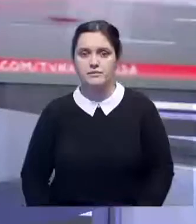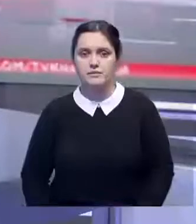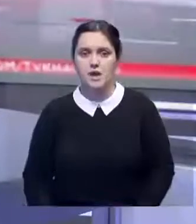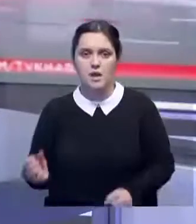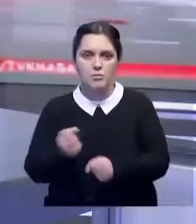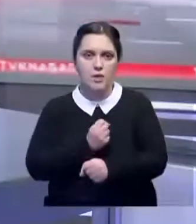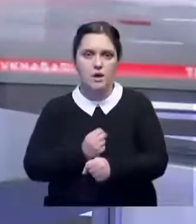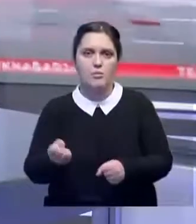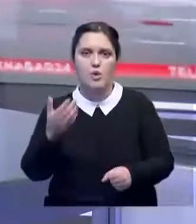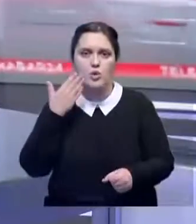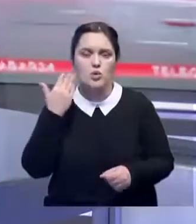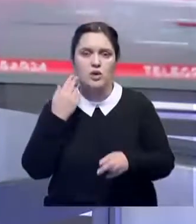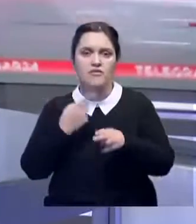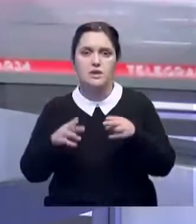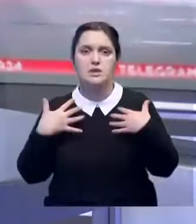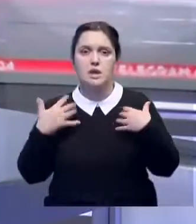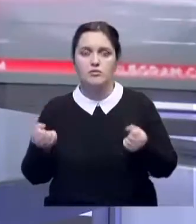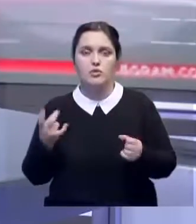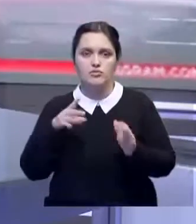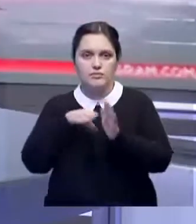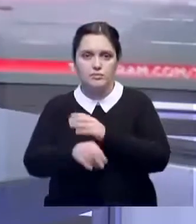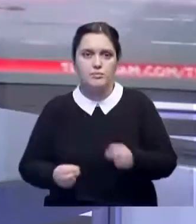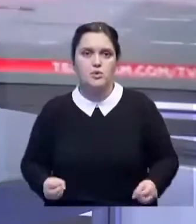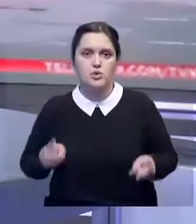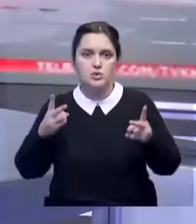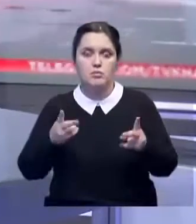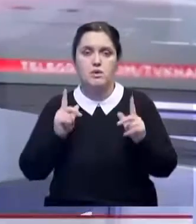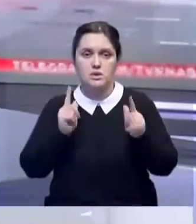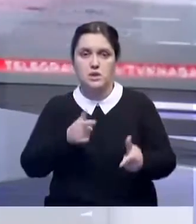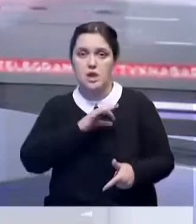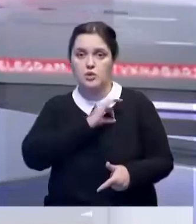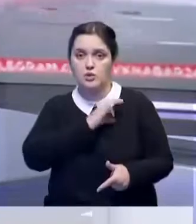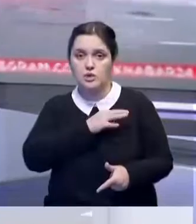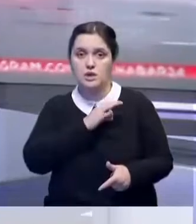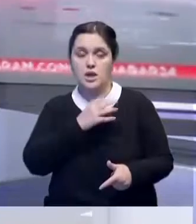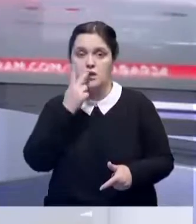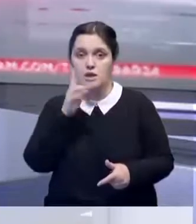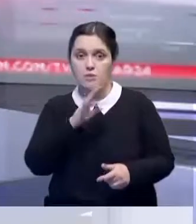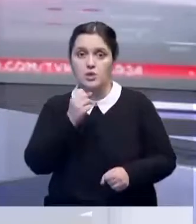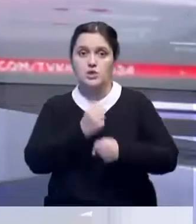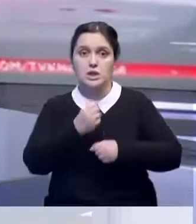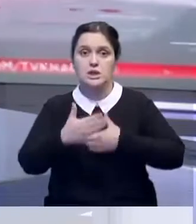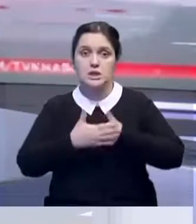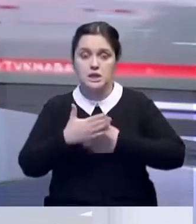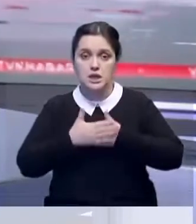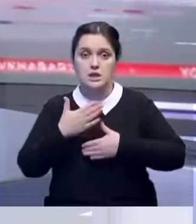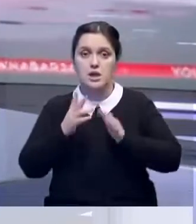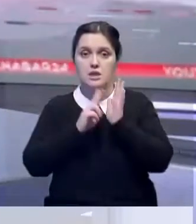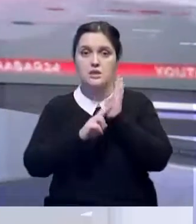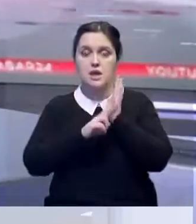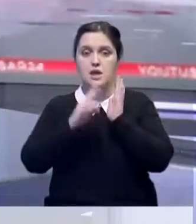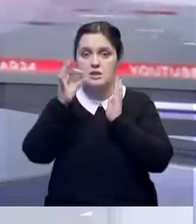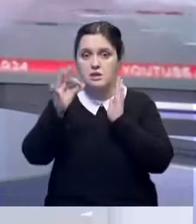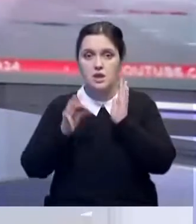Побои и легкий вред здоровью необходимо криминализировать, соглашаются юристы. При этом отмечают, что несмотря на ужесточение наказания для